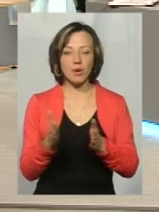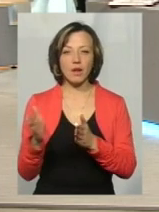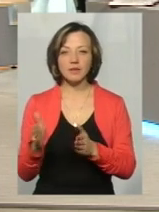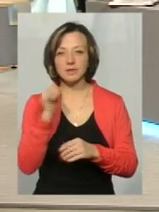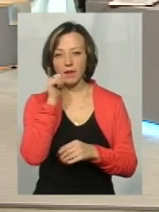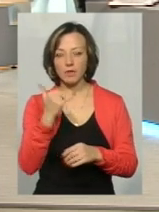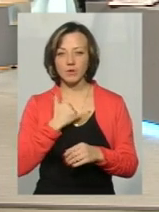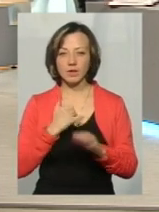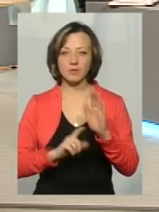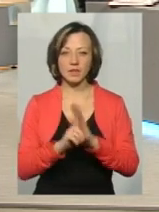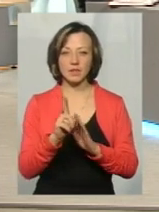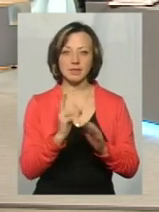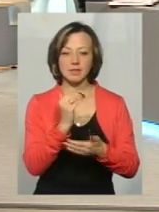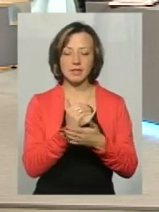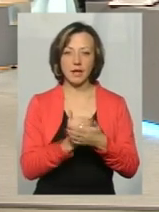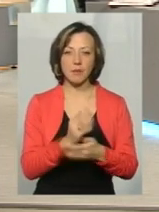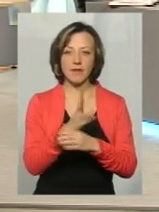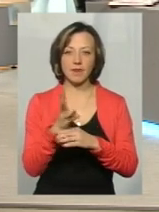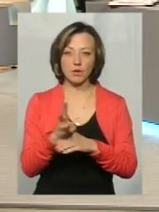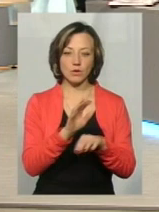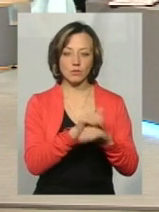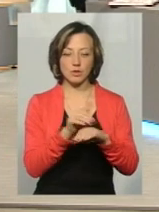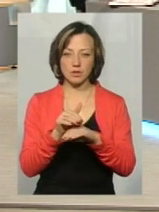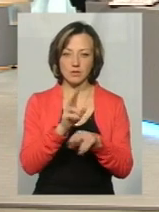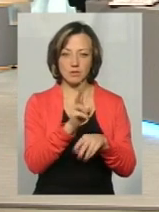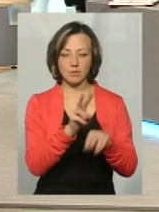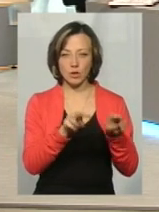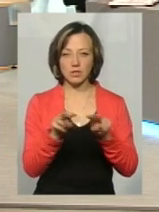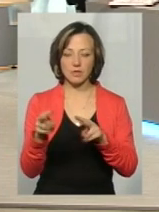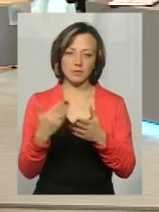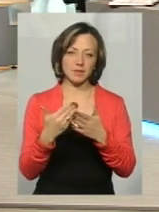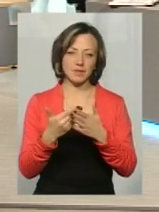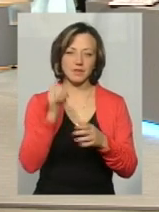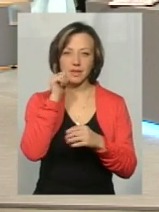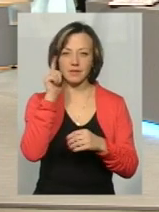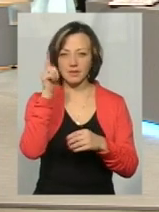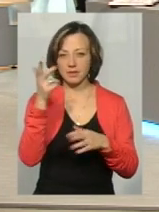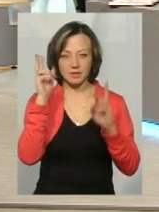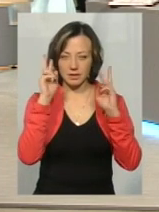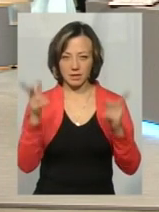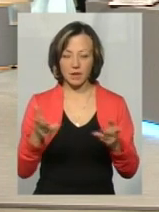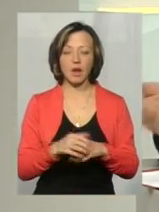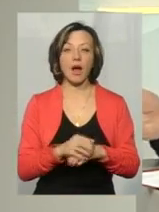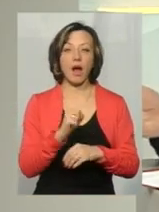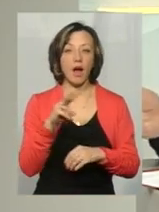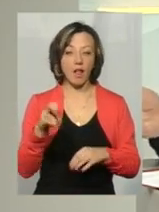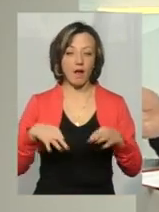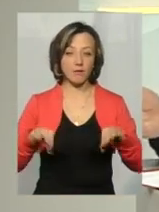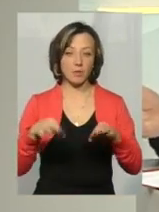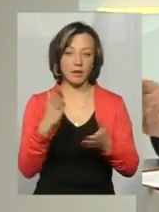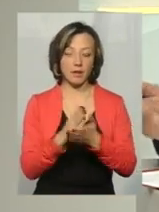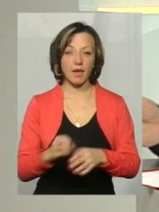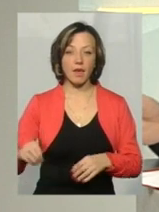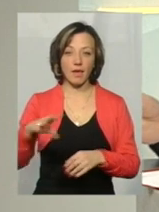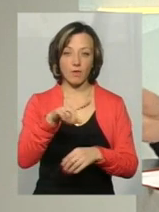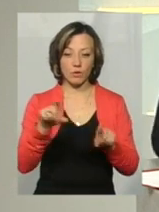Завтра в нас запустили цю систему відео-спостереження. Ну, я це так, звичайно, фантазую, що це завтра. Завтра може настати через два роки. Але автомобілі на євро